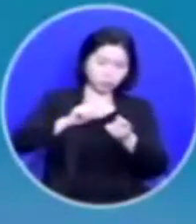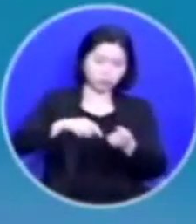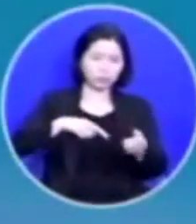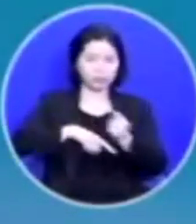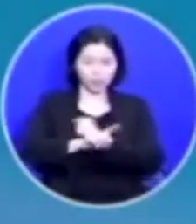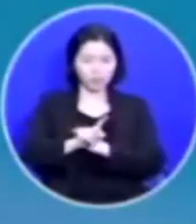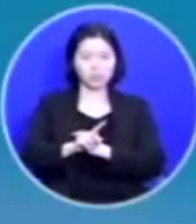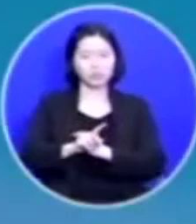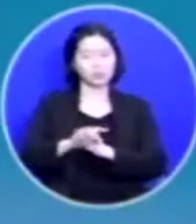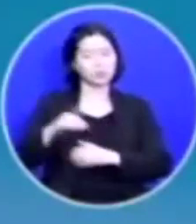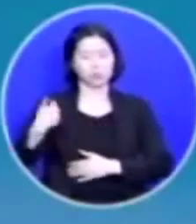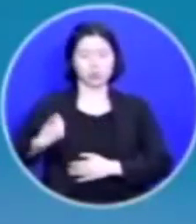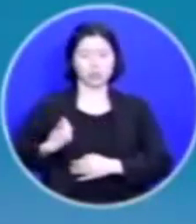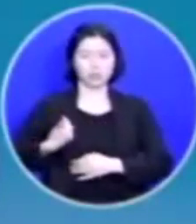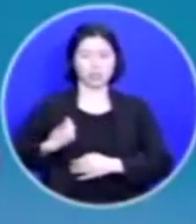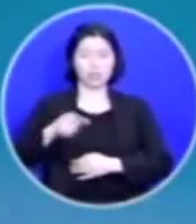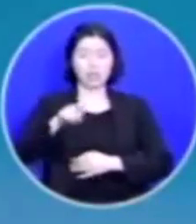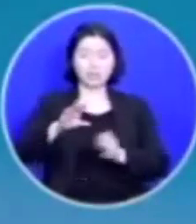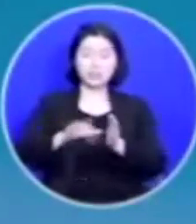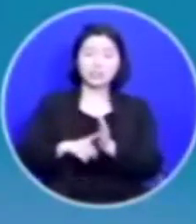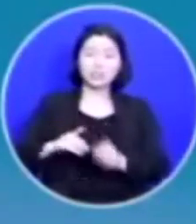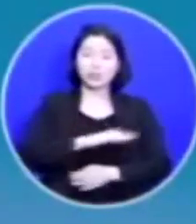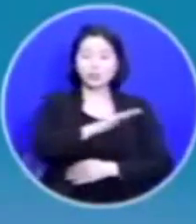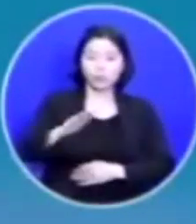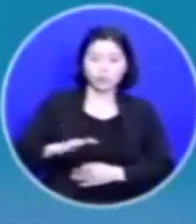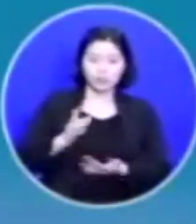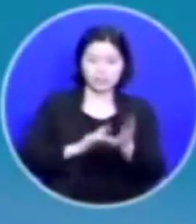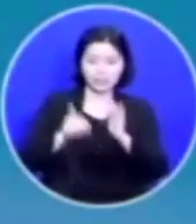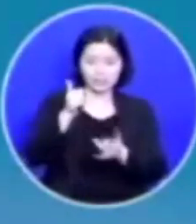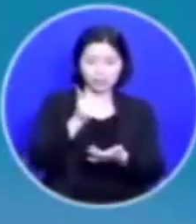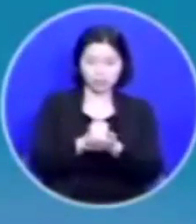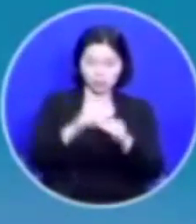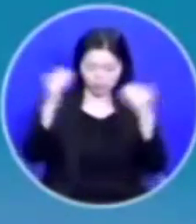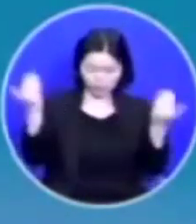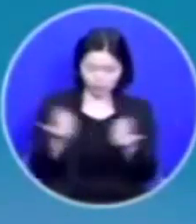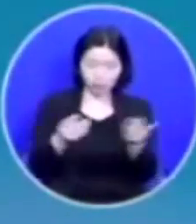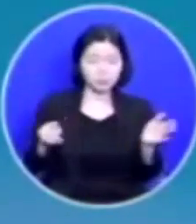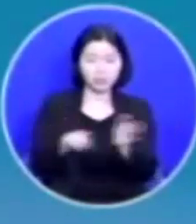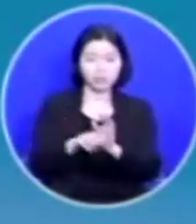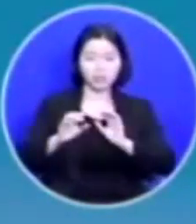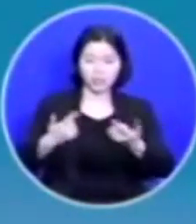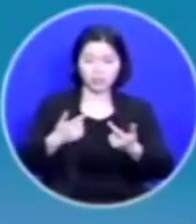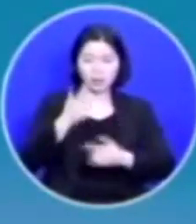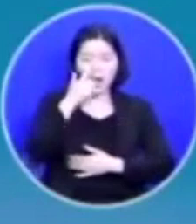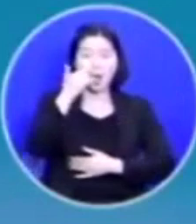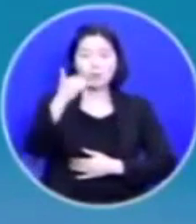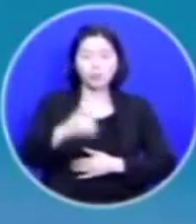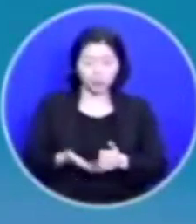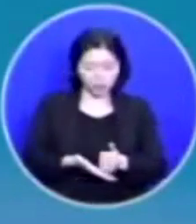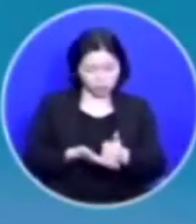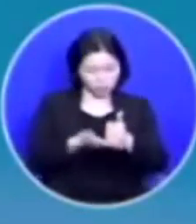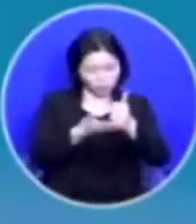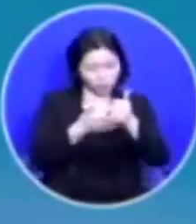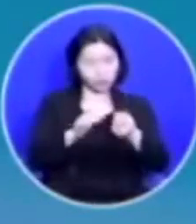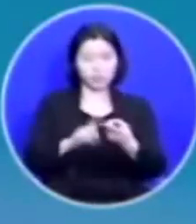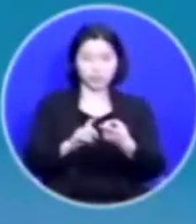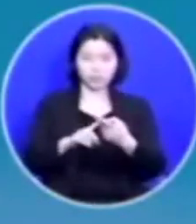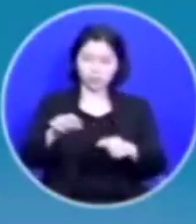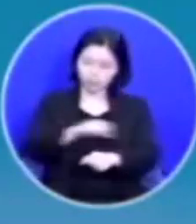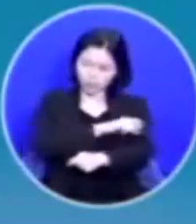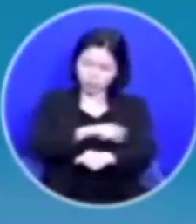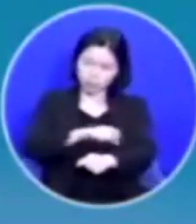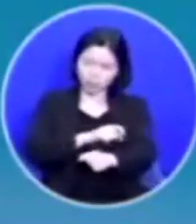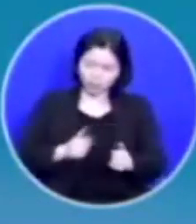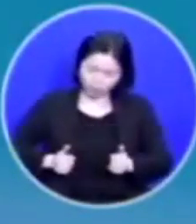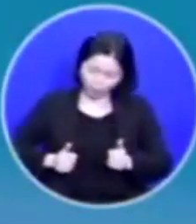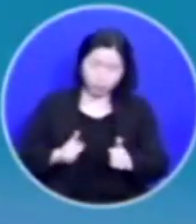그때 우리는 다 예수님을 믿은 건 아니었지만 부모님 공경하는 데에 대해서만큼은 특별한